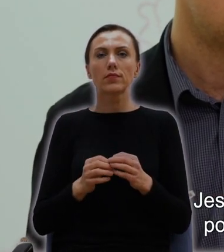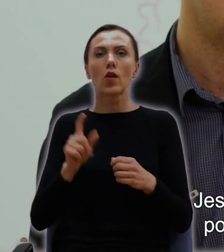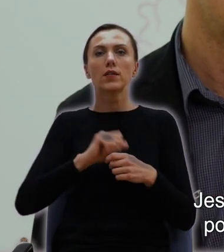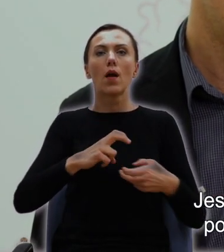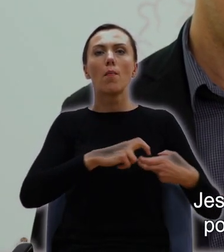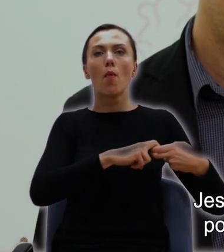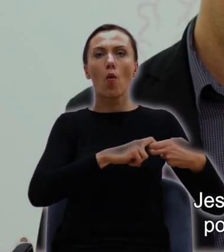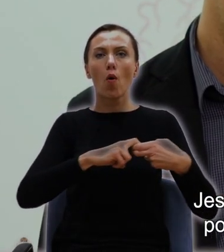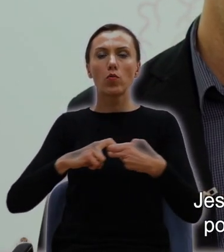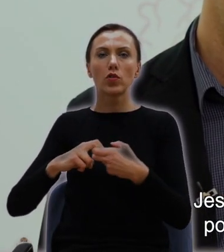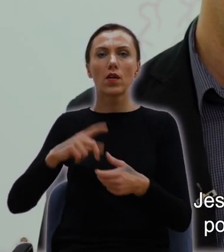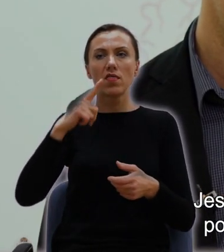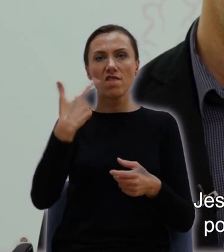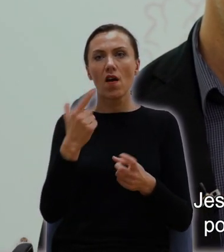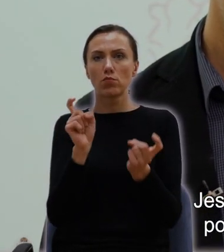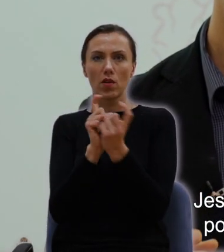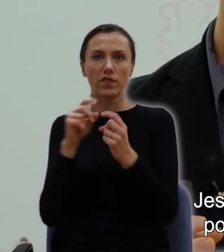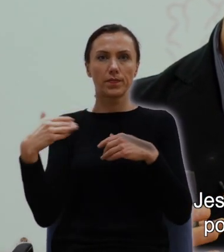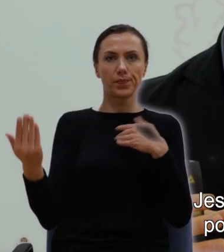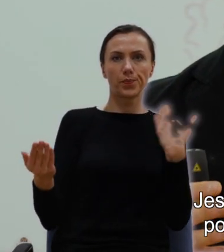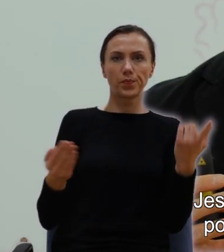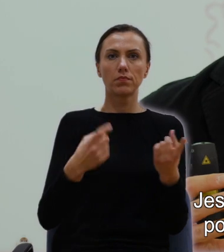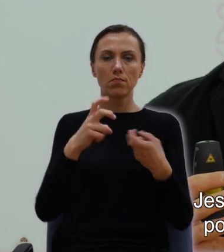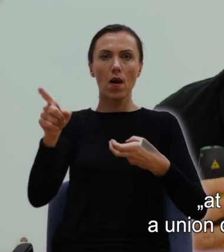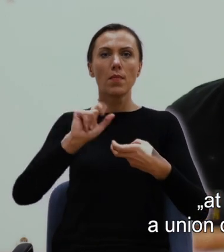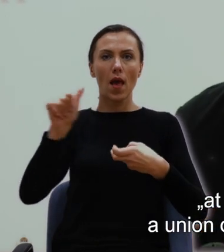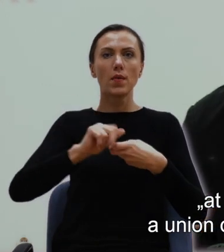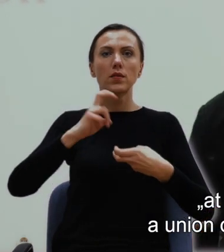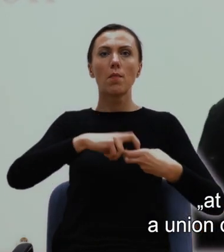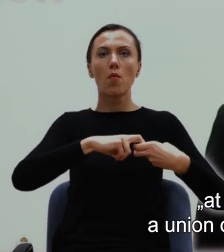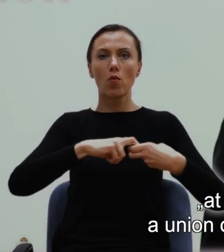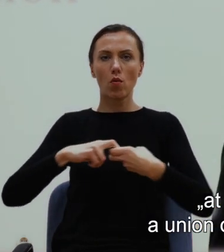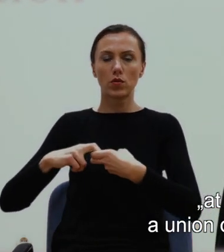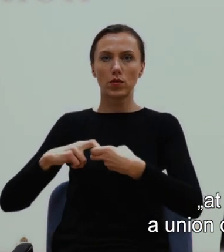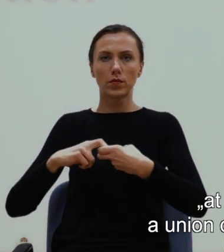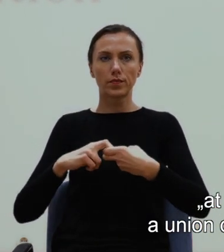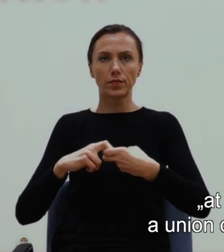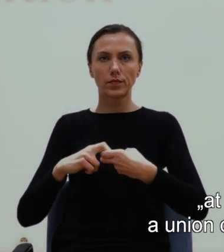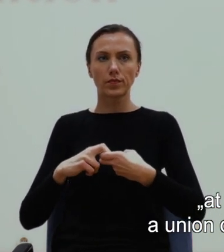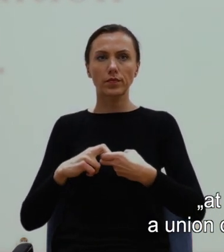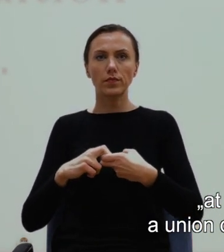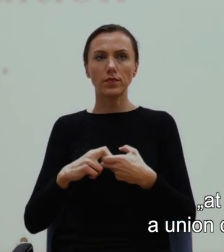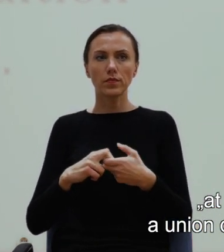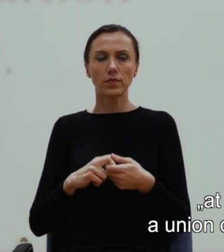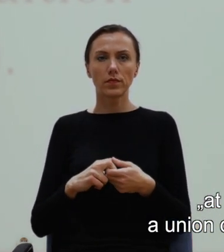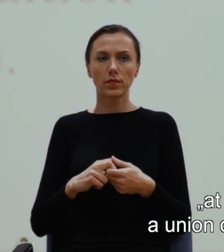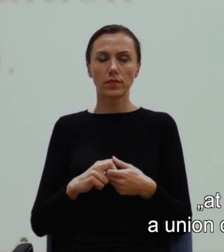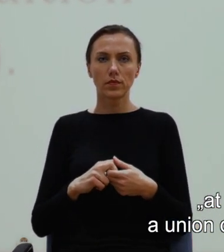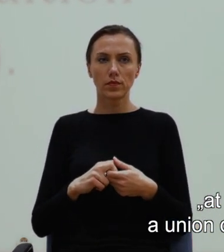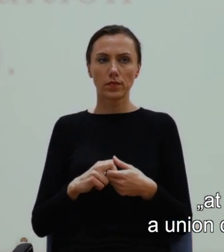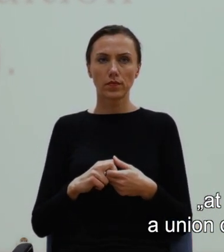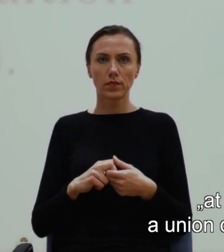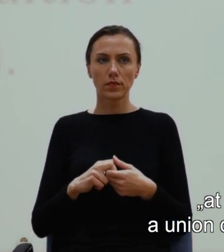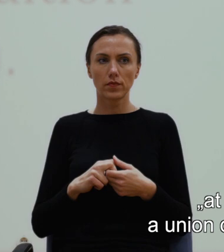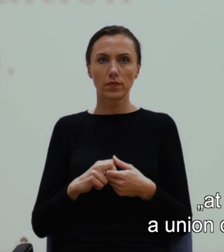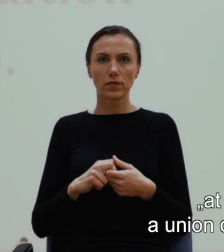połączenie dwóch przeciwieństw, at the heart of the Southern Riddle, a union of opposites, a